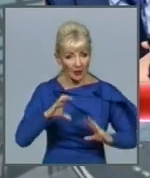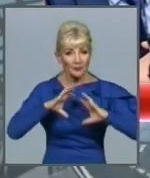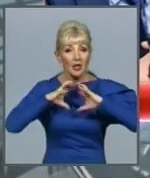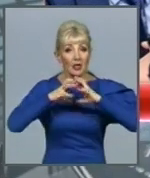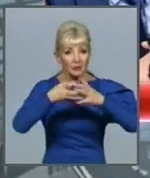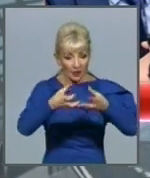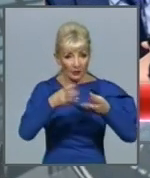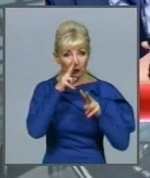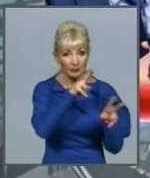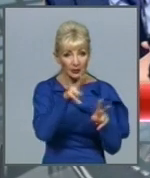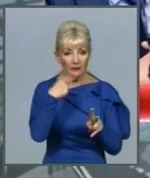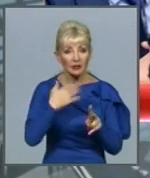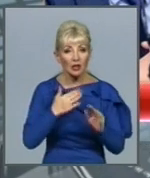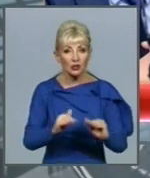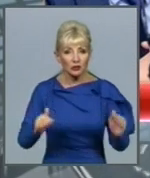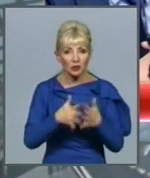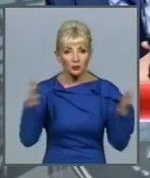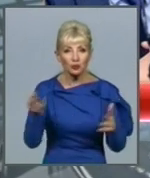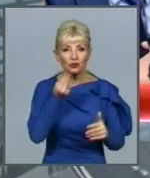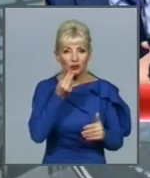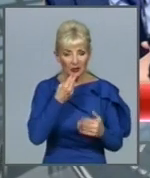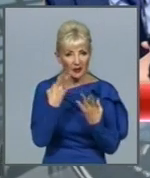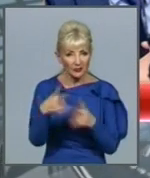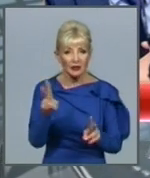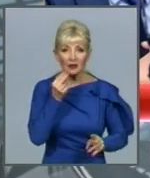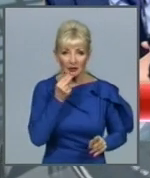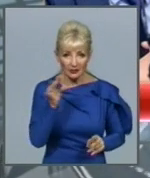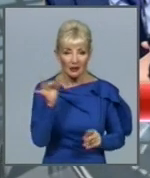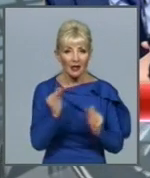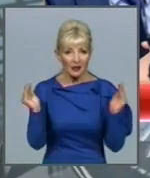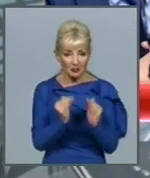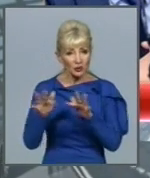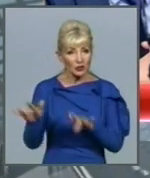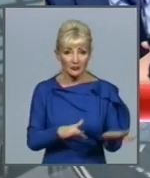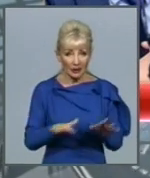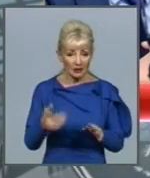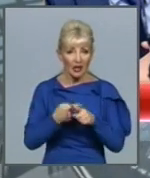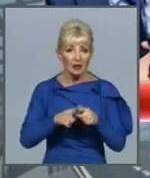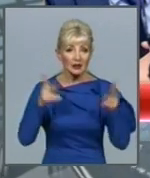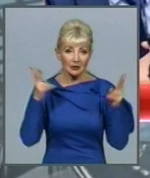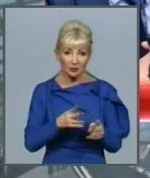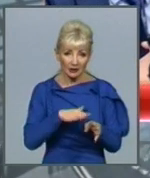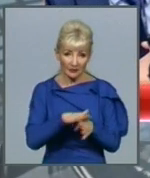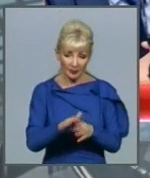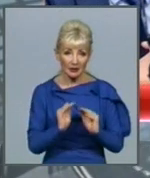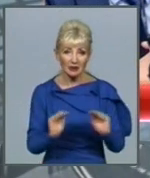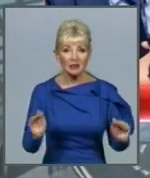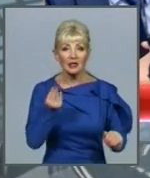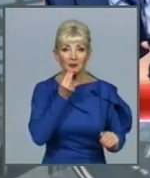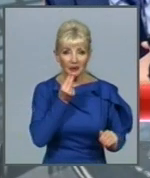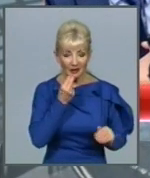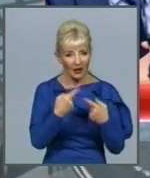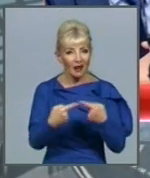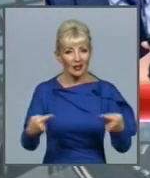стали більше їсти, шкідливо їжі і менше рухатися. Тому необхідно зробити дитяче харчування різноманітним та